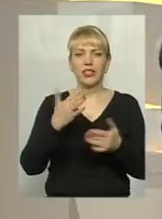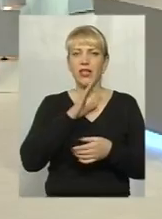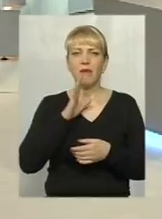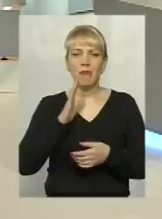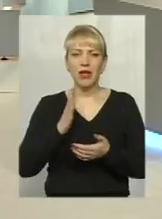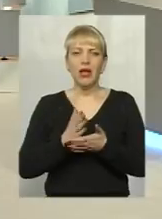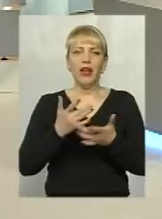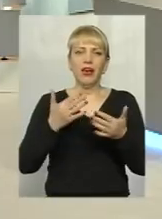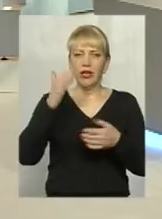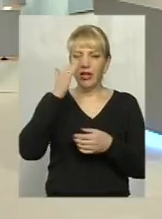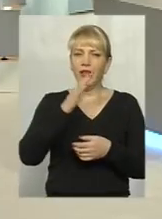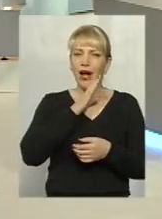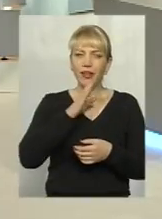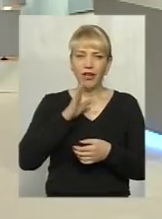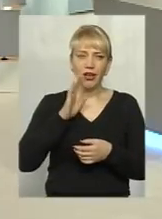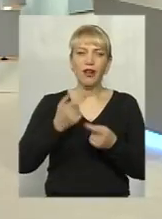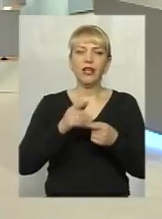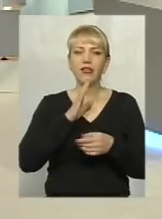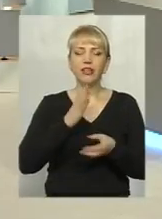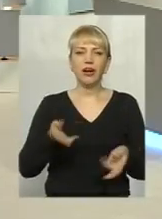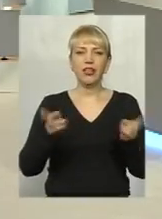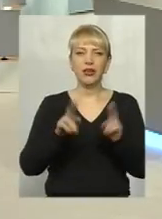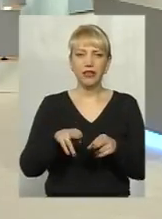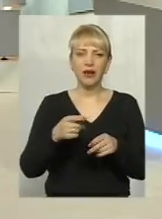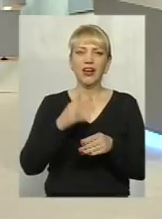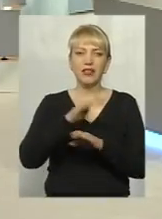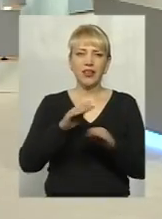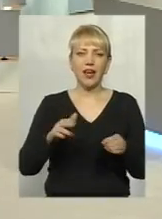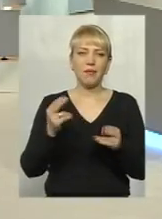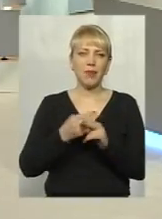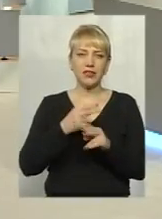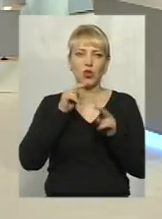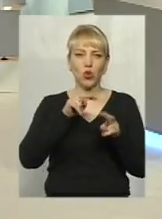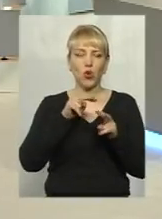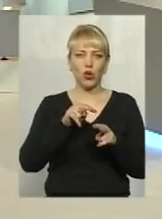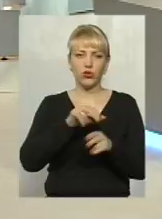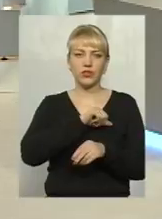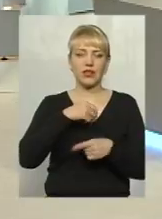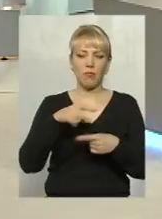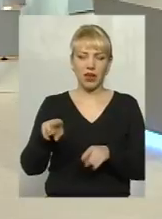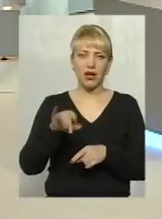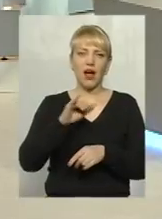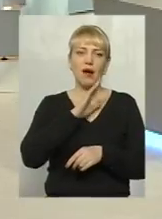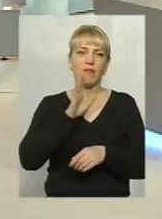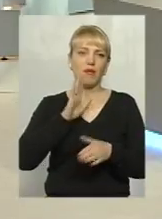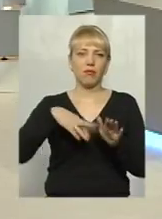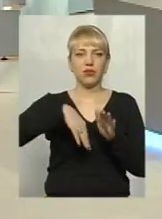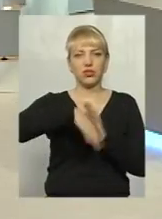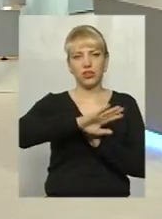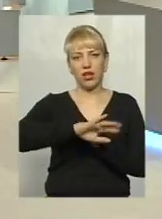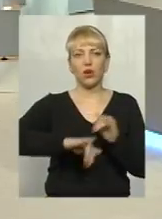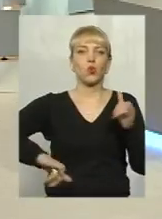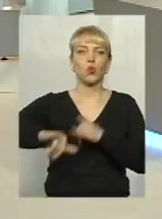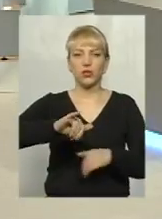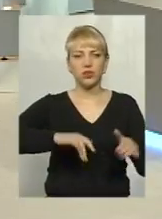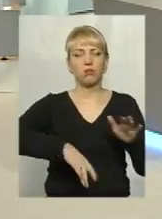тата. Жінка залишила дітей двох маленьких вдома самих. Сама пішла, ну, кудись пішла.